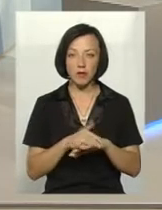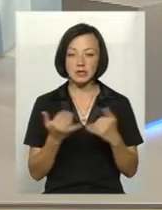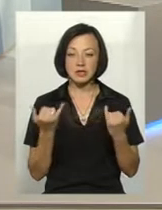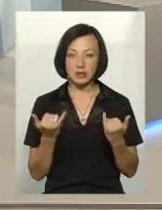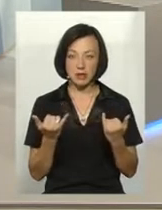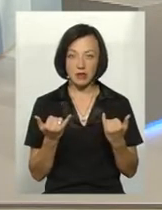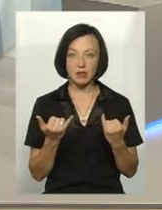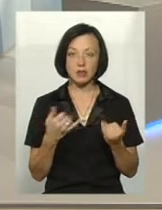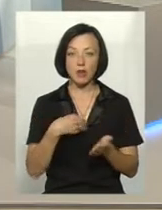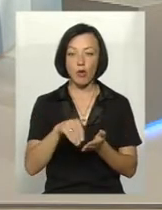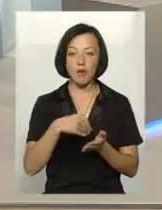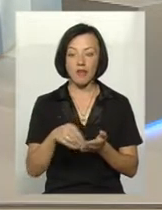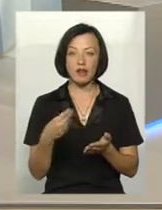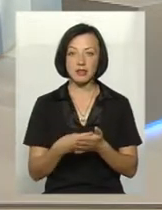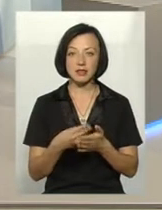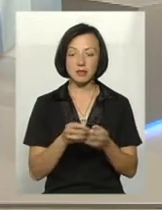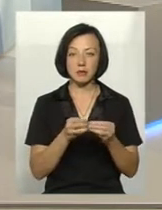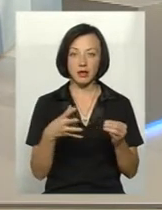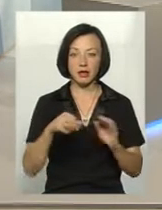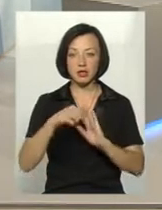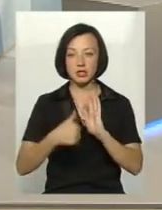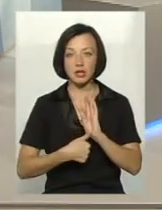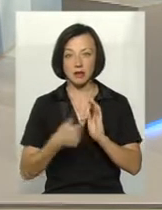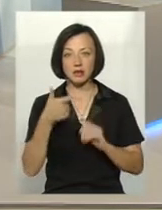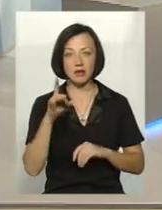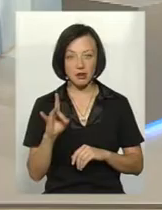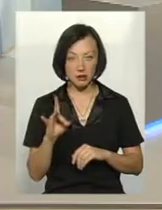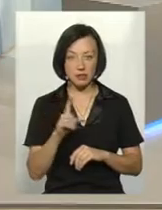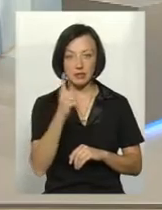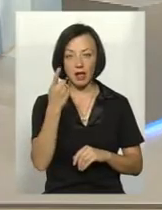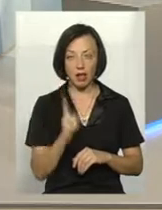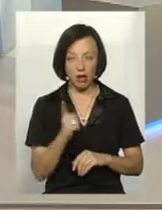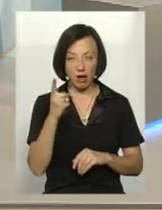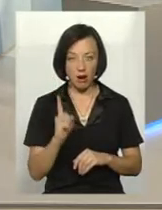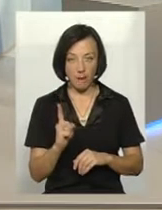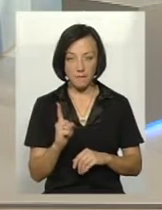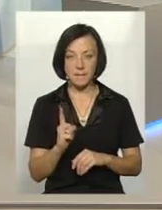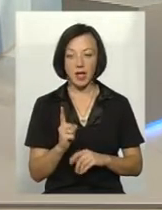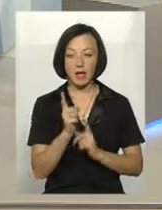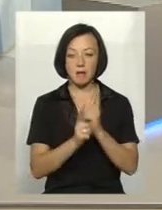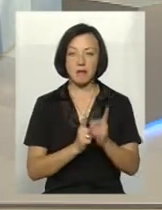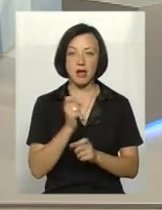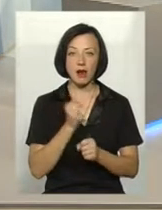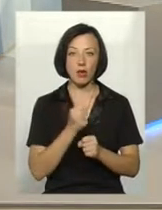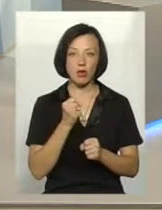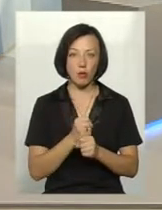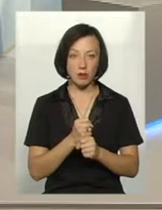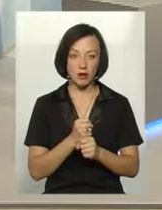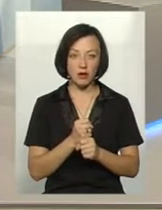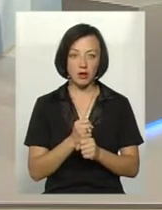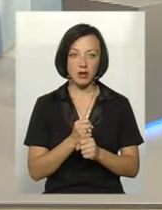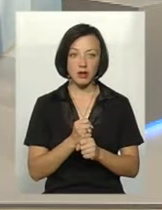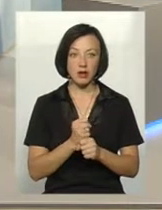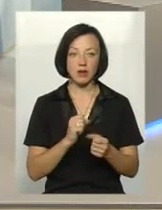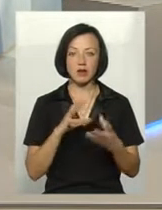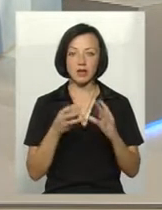ціна на гречку в межах 15-16 гривень за кілограм, для переробки віхали